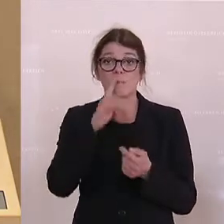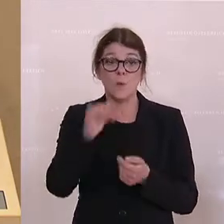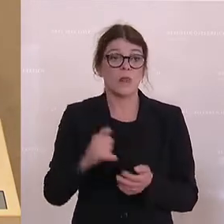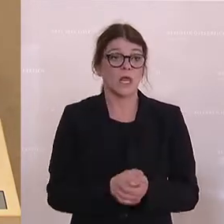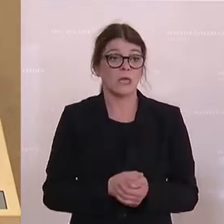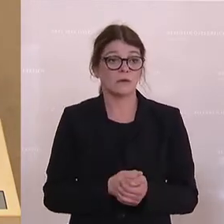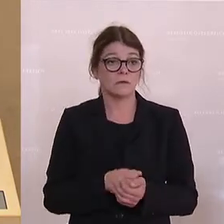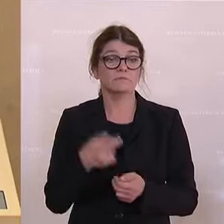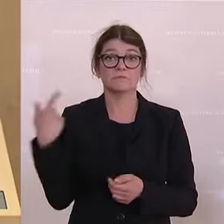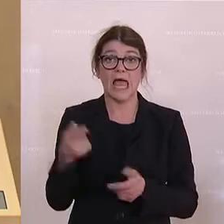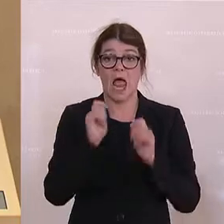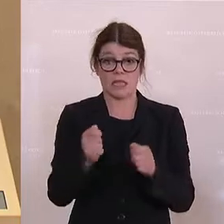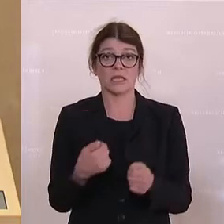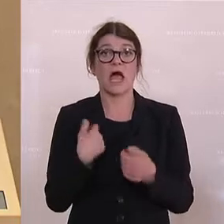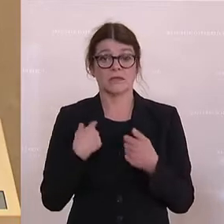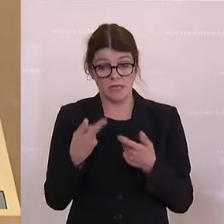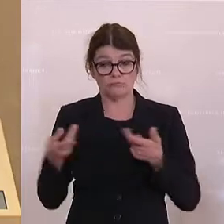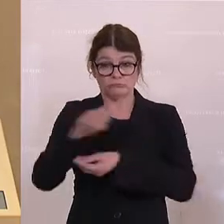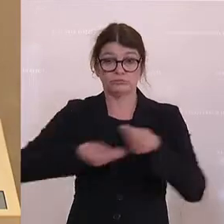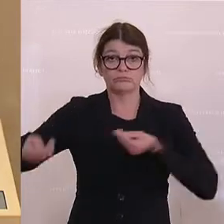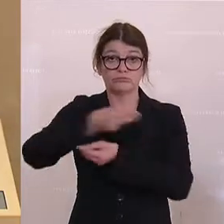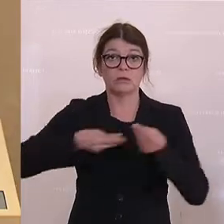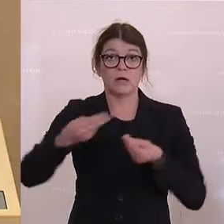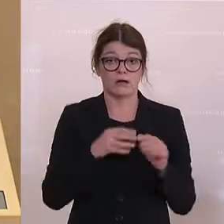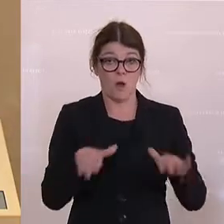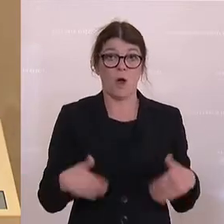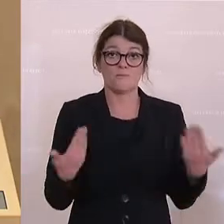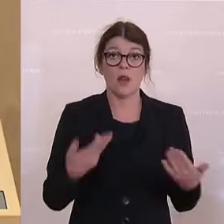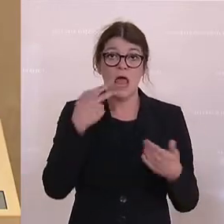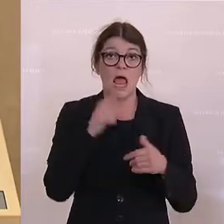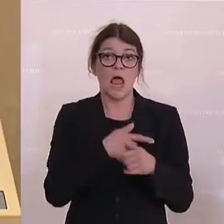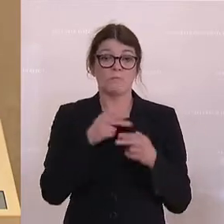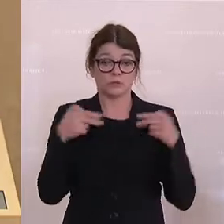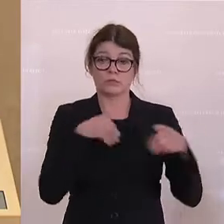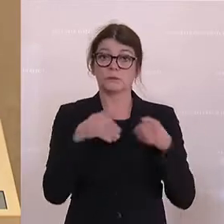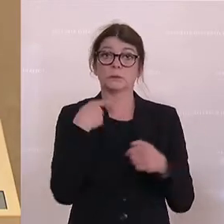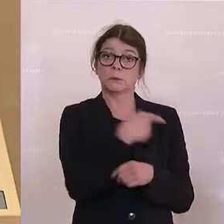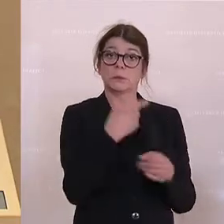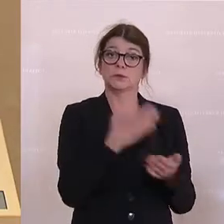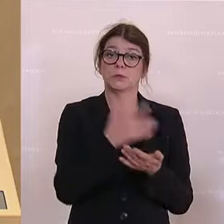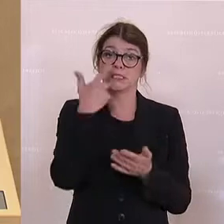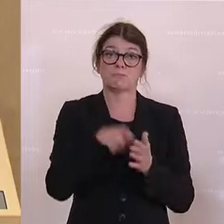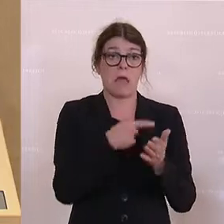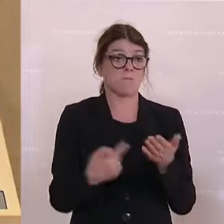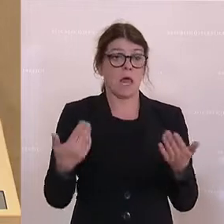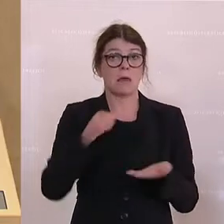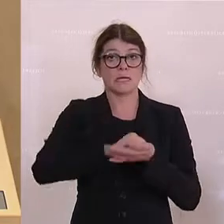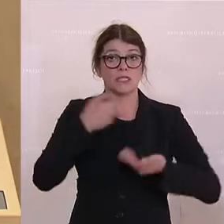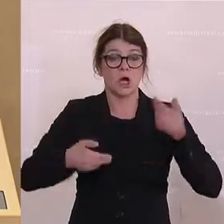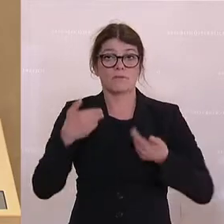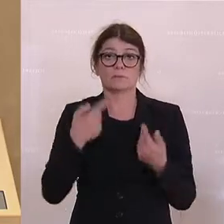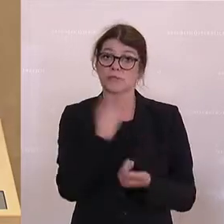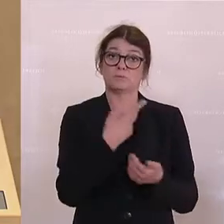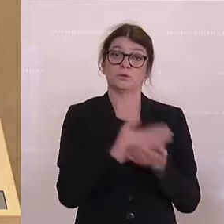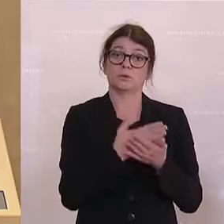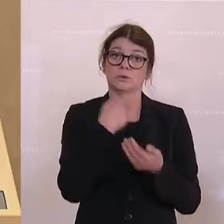haben wir diesen Antrag dann behandelt, obwohl bereits vom Herrn Bundesminister zweimal in einer Pressekonferenz